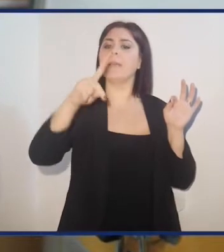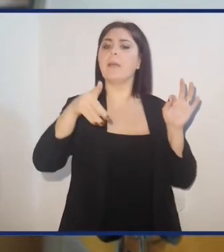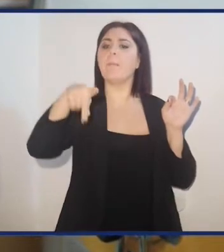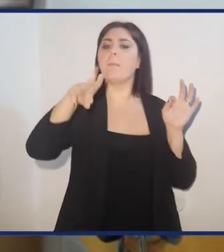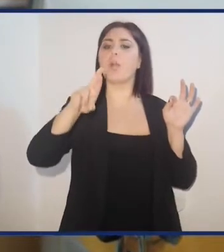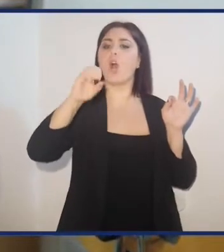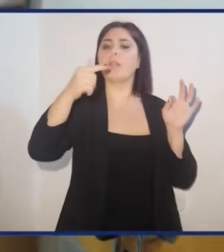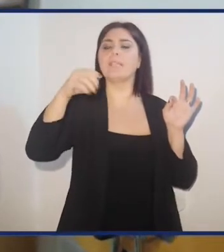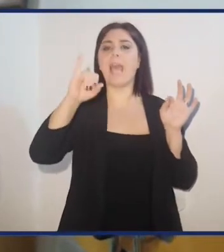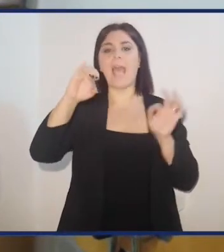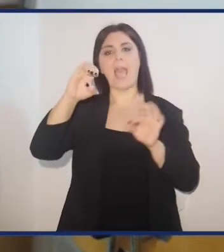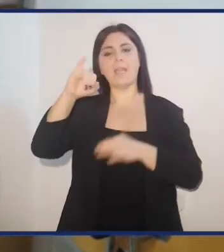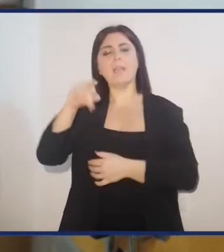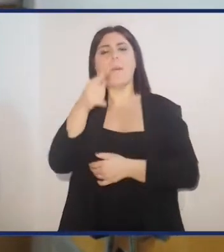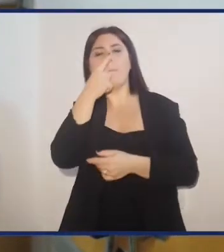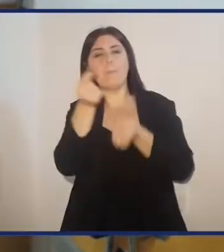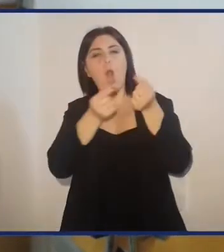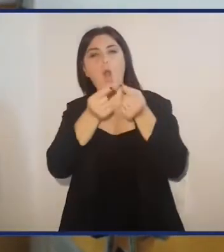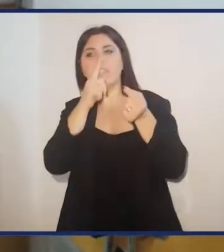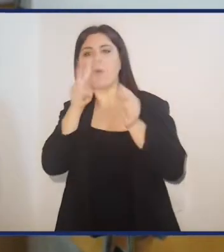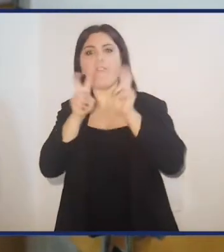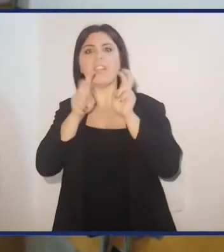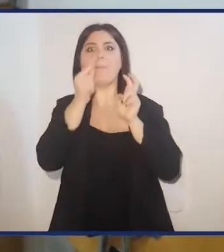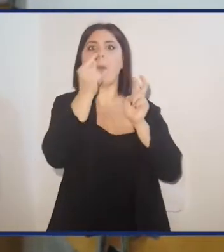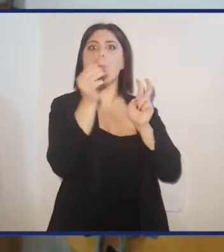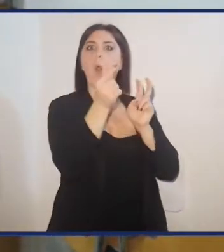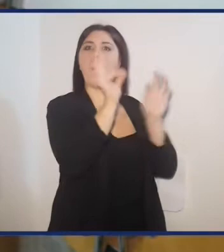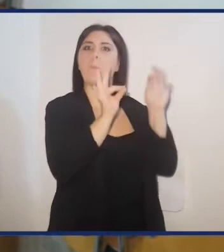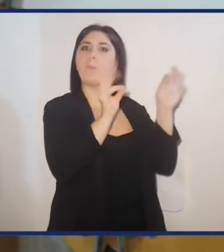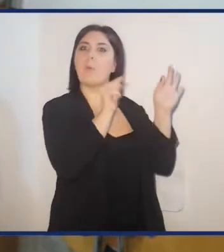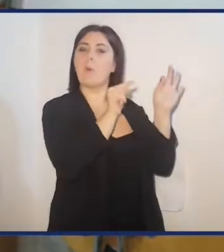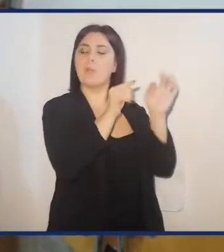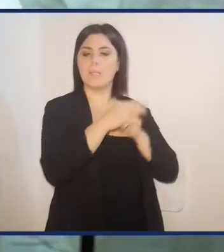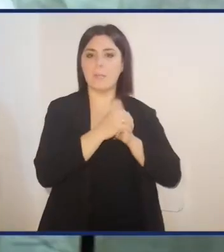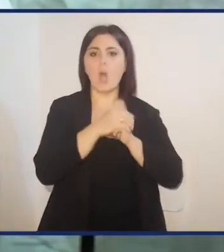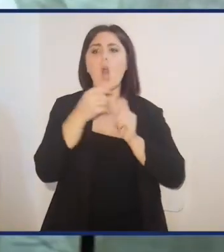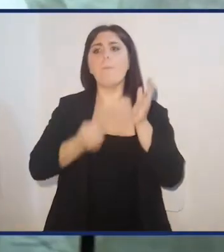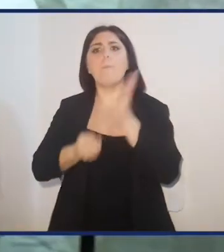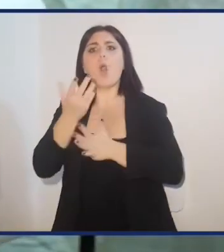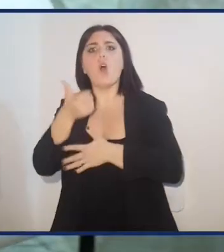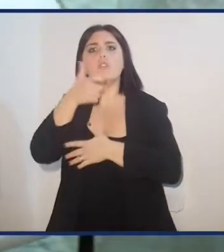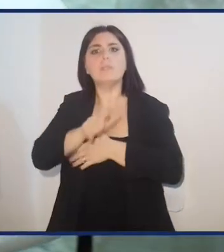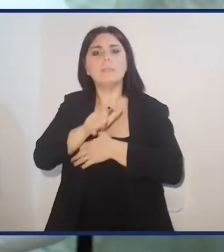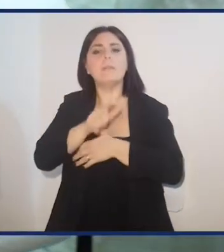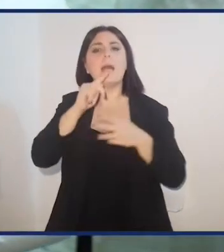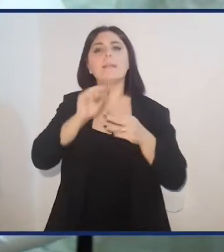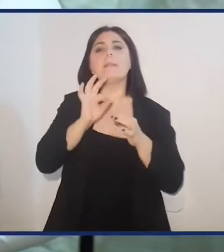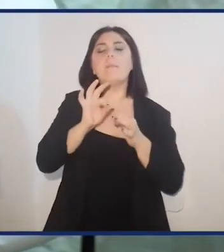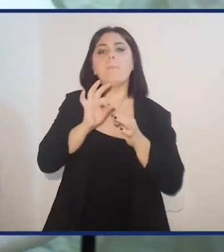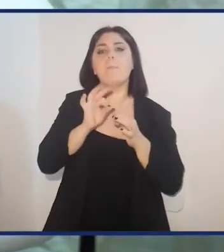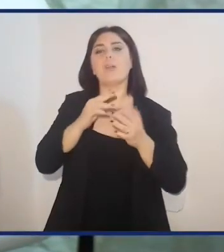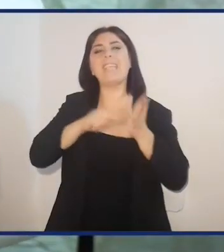piccole proteine che mediano la percezione olfattiva dell'insetto. Noi le produciamo per via